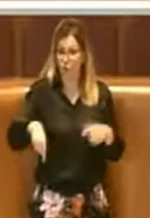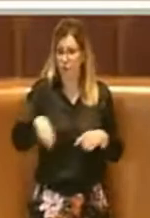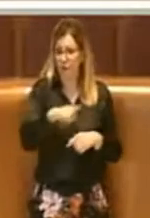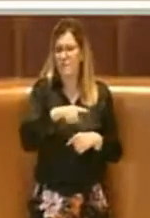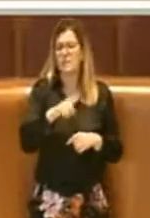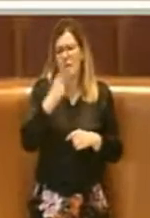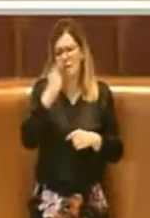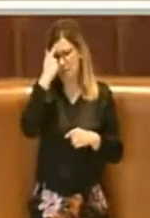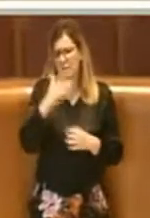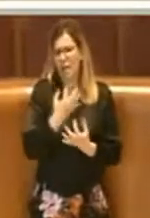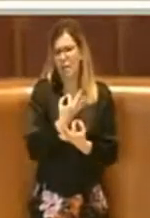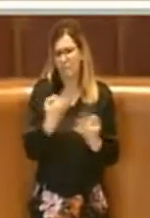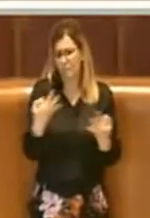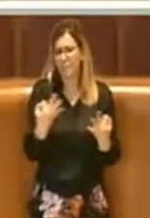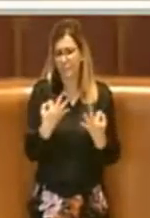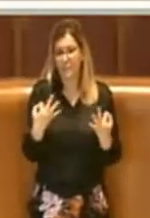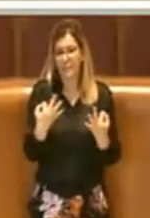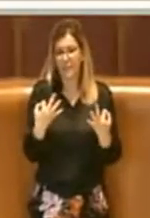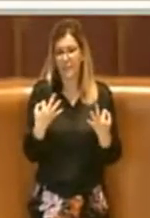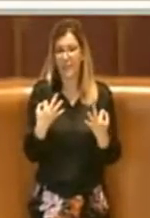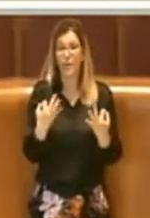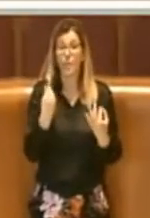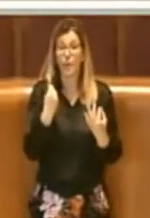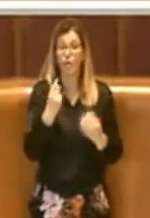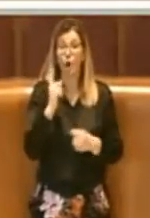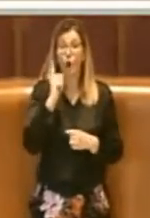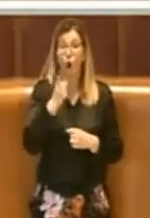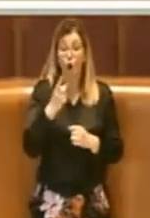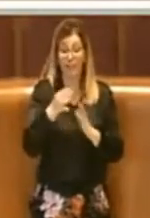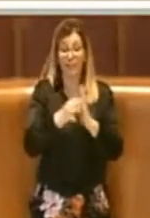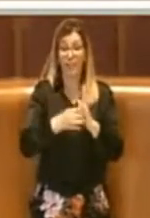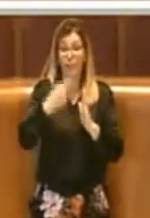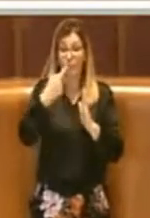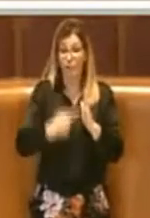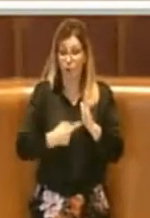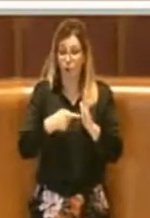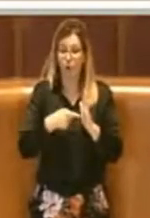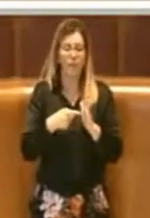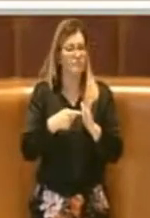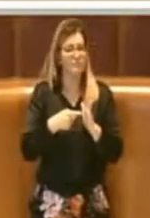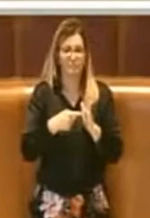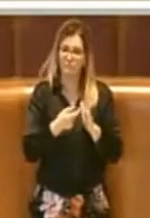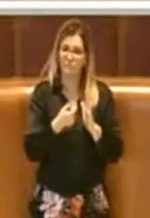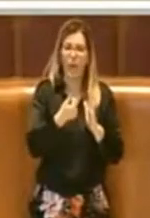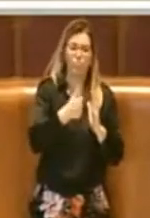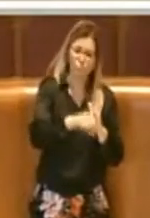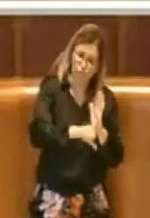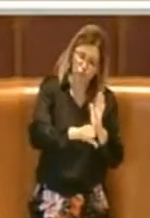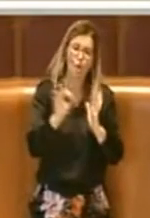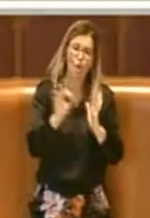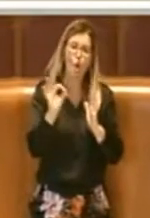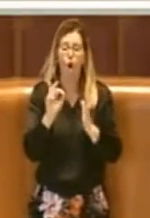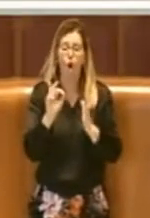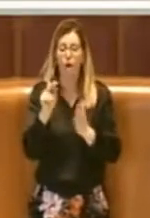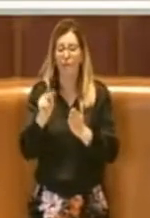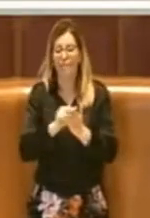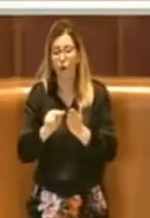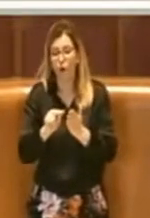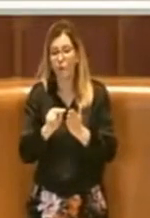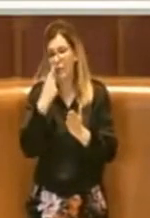perfettamente quando un ordine del giorno è da bocciare piuttosto è da votare come astenuti